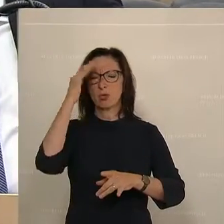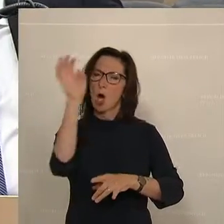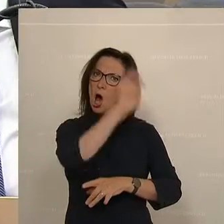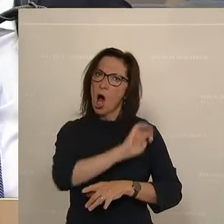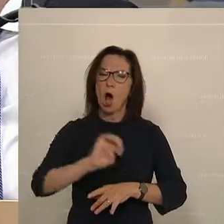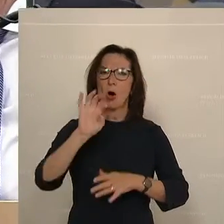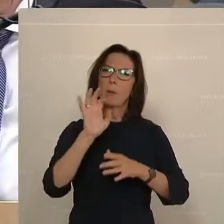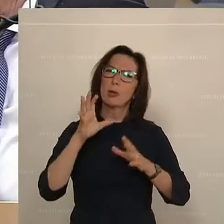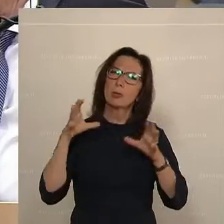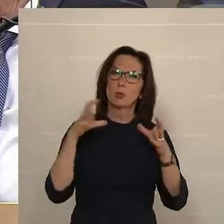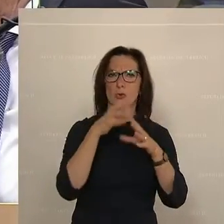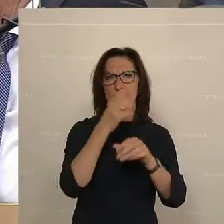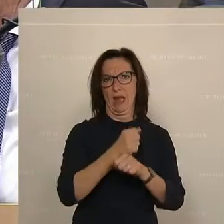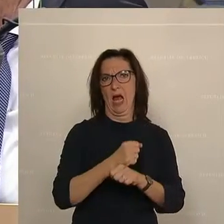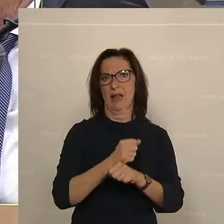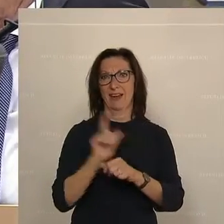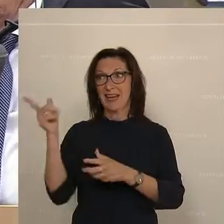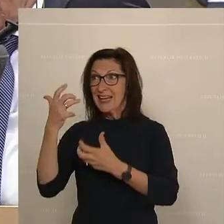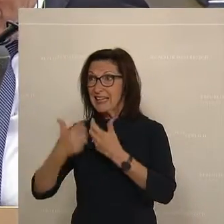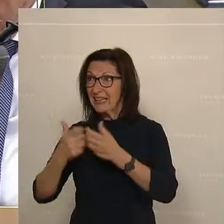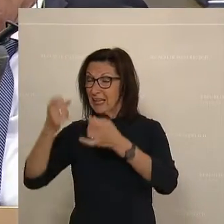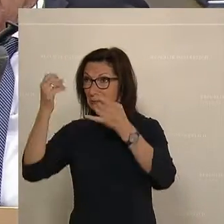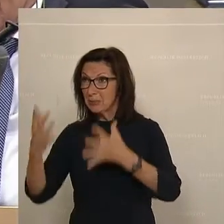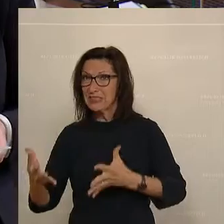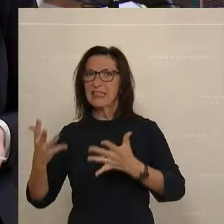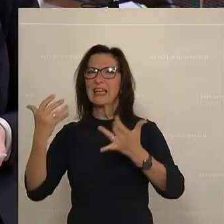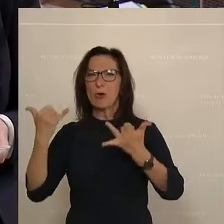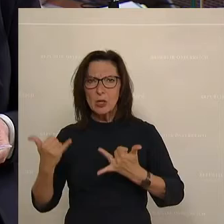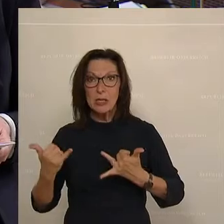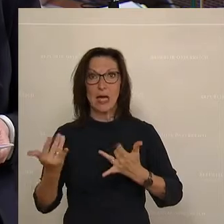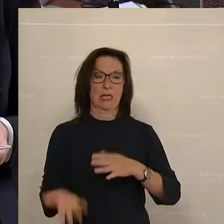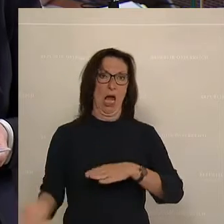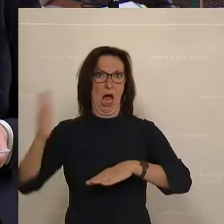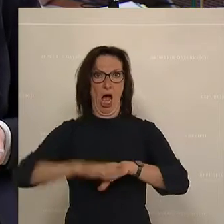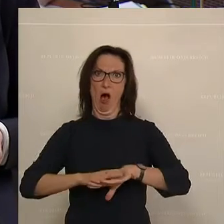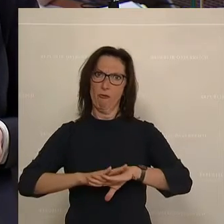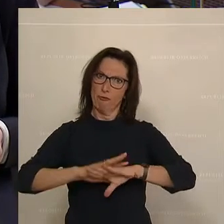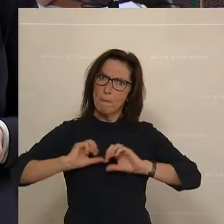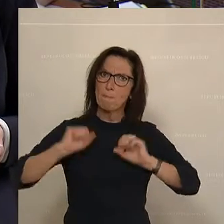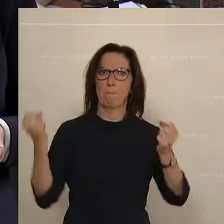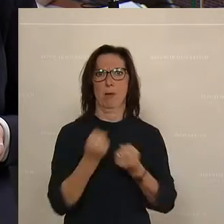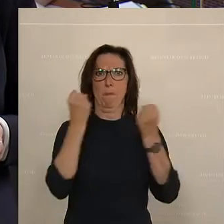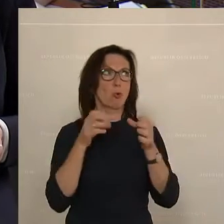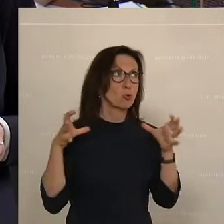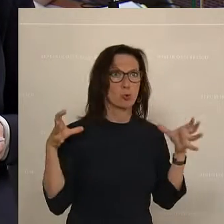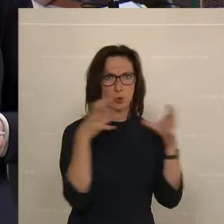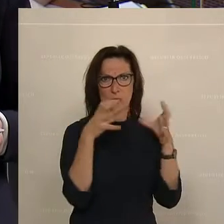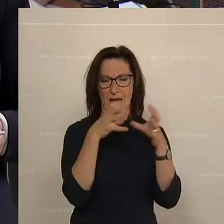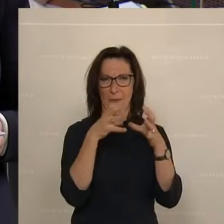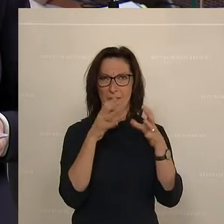Krieg als Europa geeint die beste Antwort geben können. Und gerade in diesem dritten Bereich, gerade in der